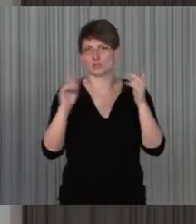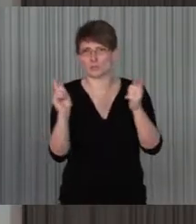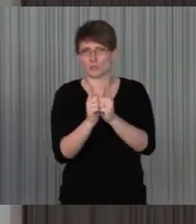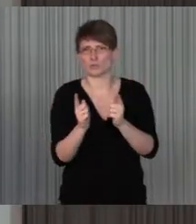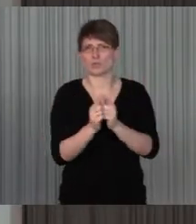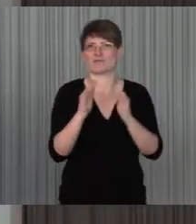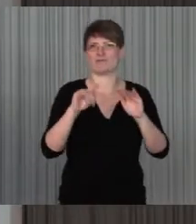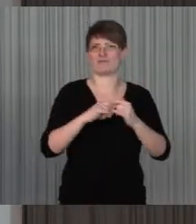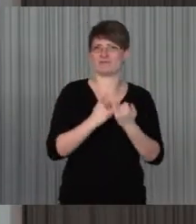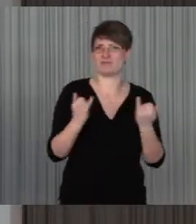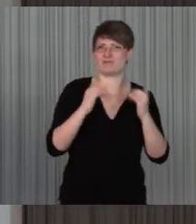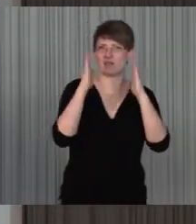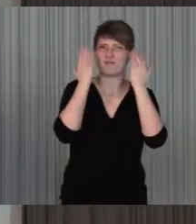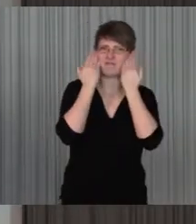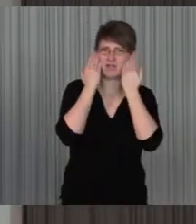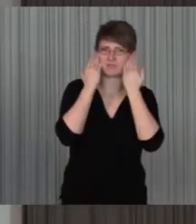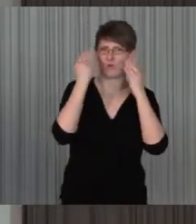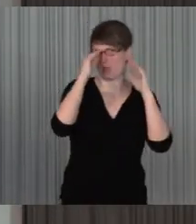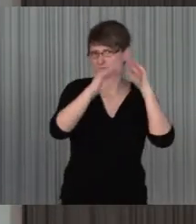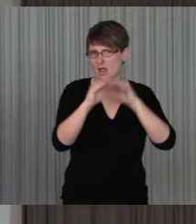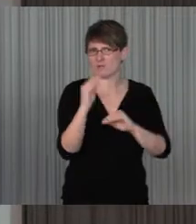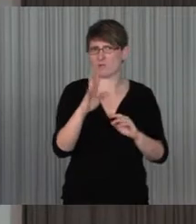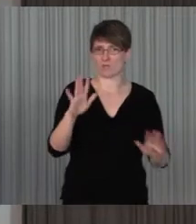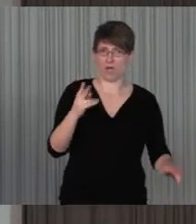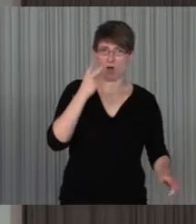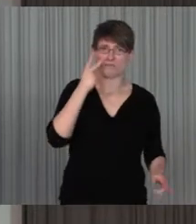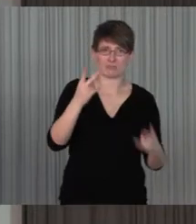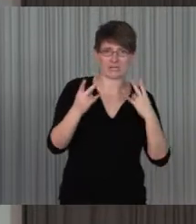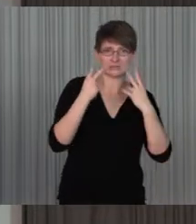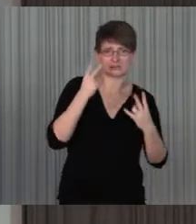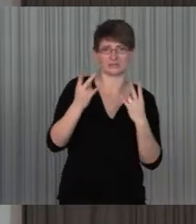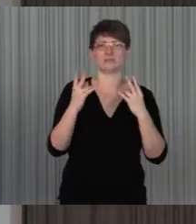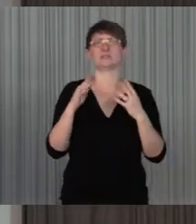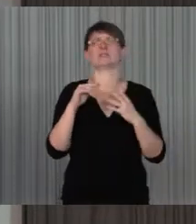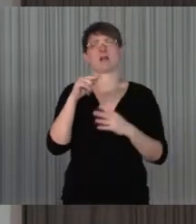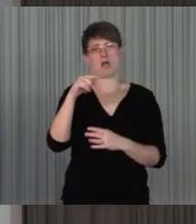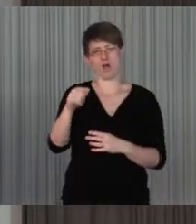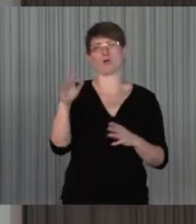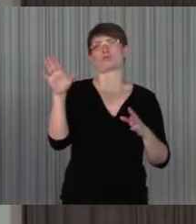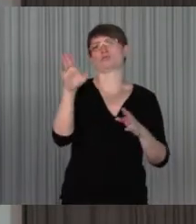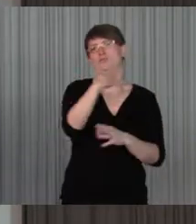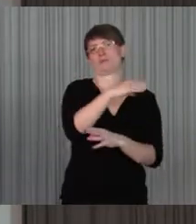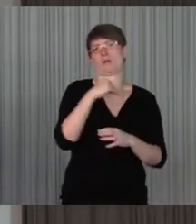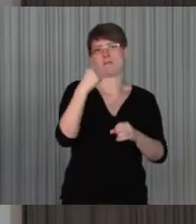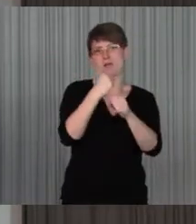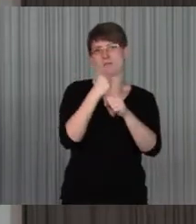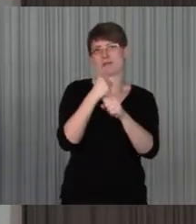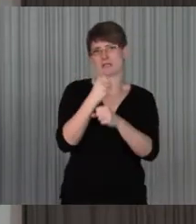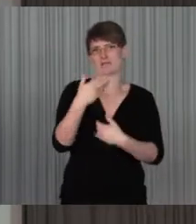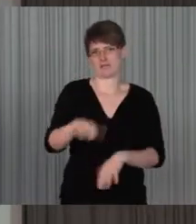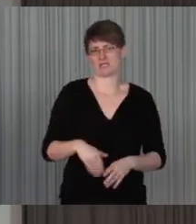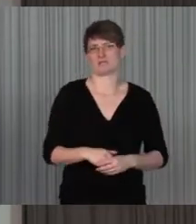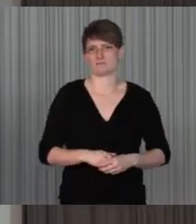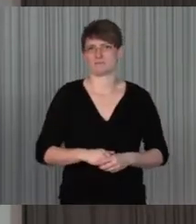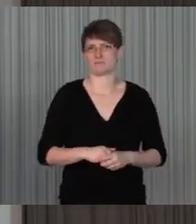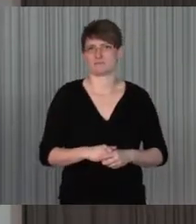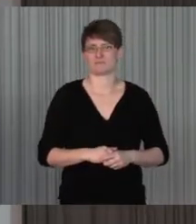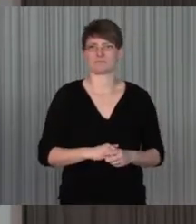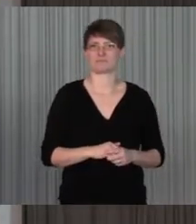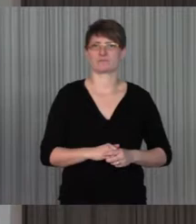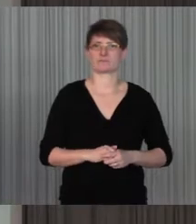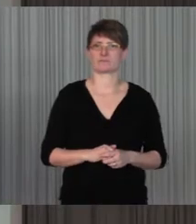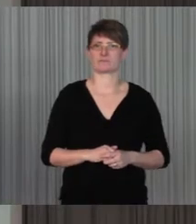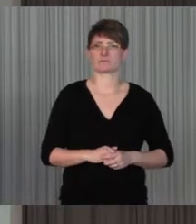wie man sich bei Facebook anmelden kann, worauf man achten muss und ähnliches. das wurde auch in Zusammenarbeit mit Ihnen zum Beispiel entwickelt.